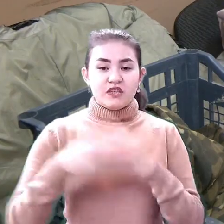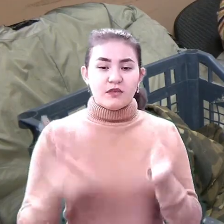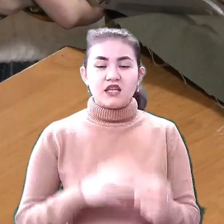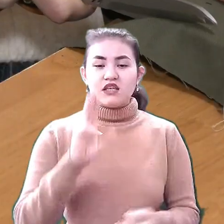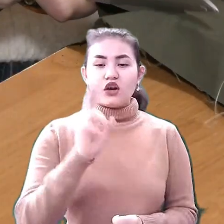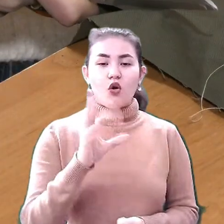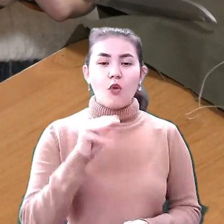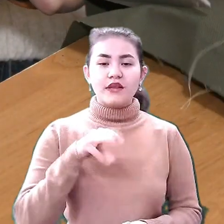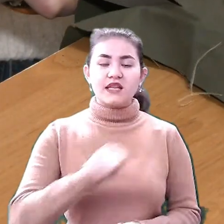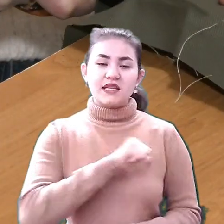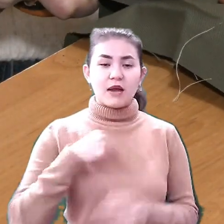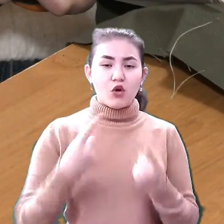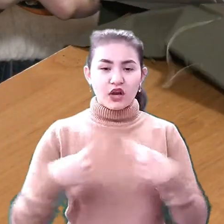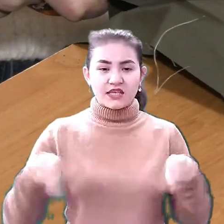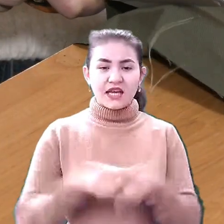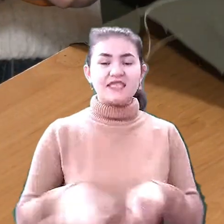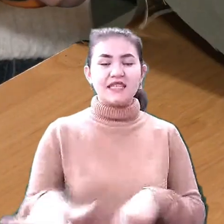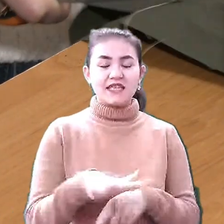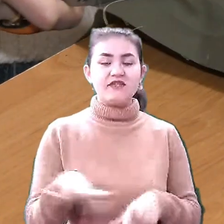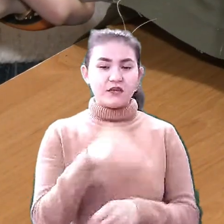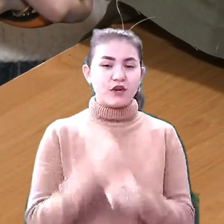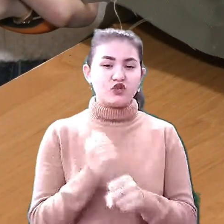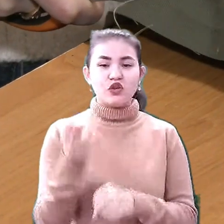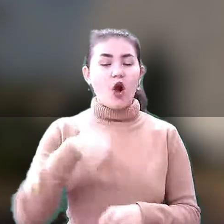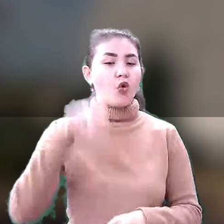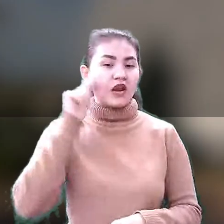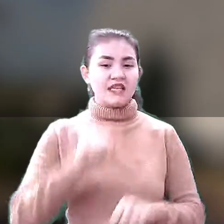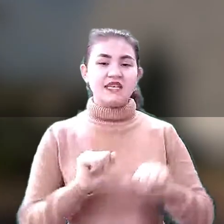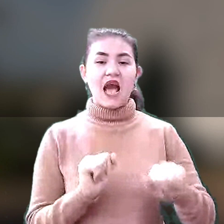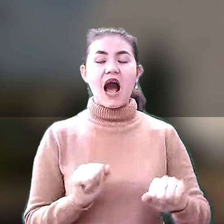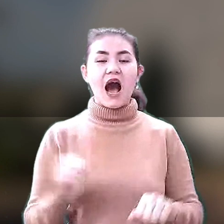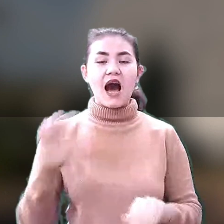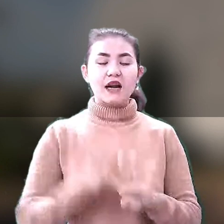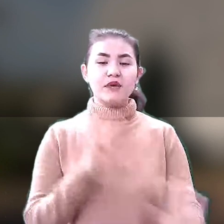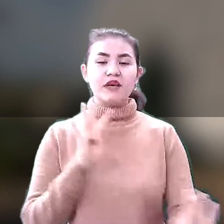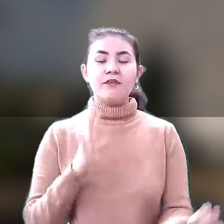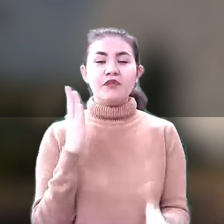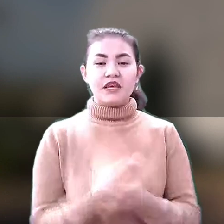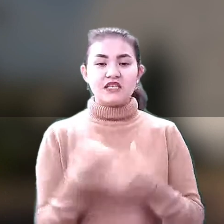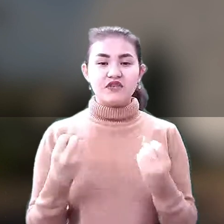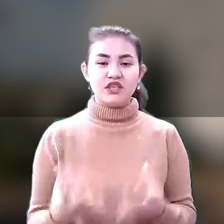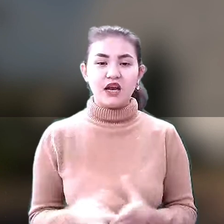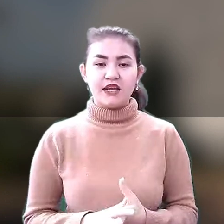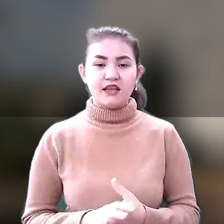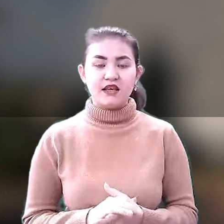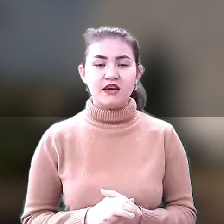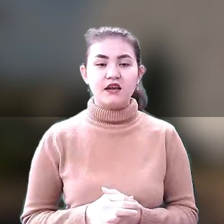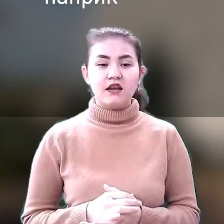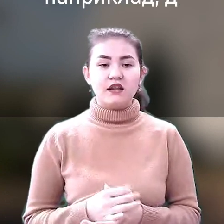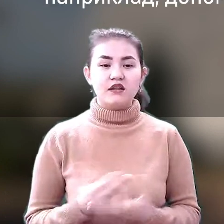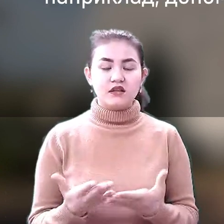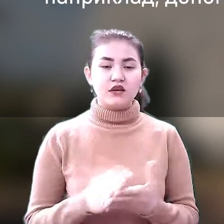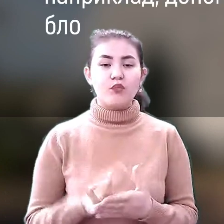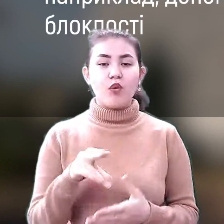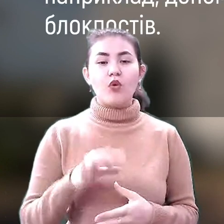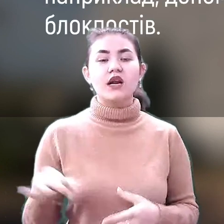самоорганізації населення. Всі вони працюють задля української армії. Є, звичайно, певні там специфіки по районам.